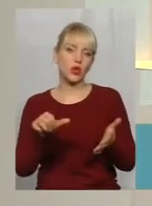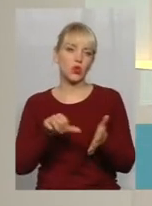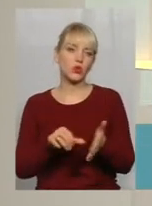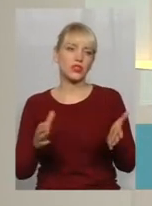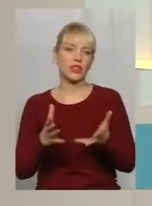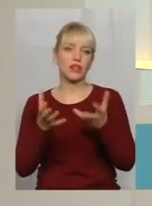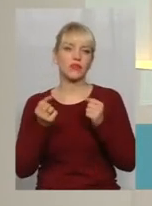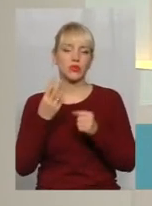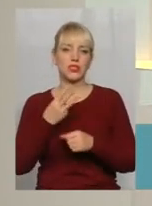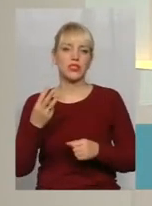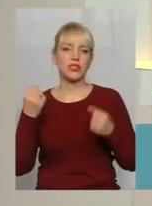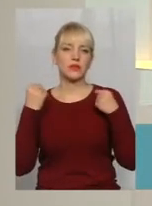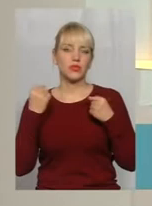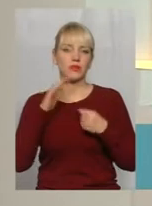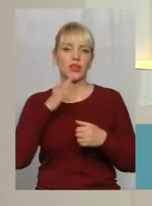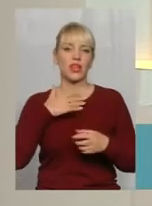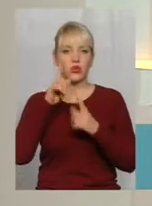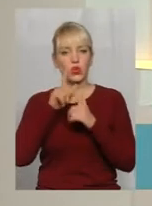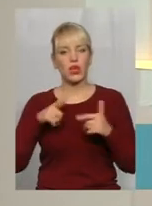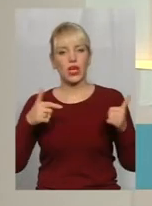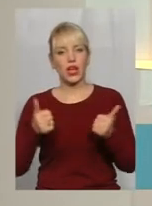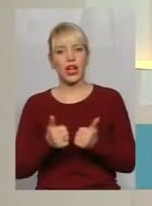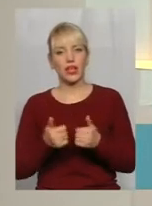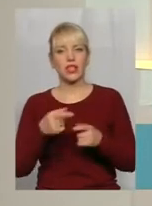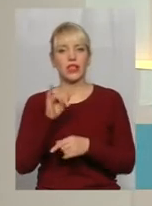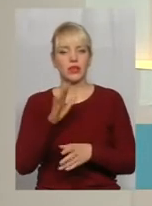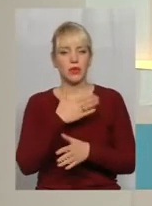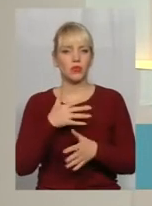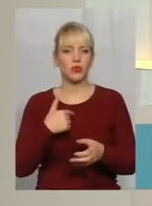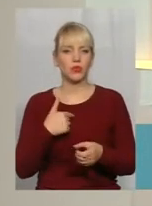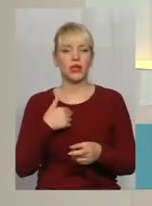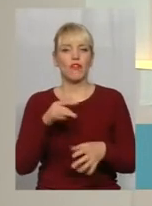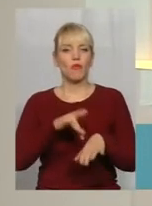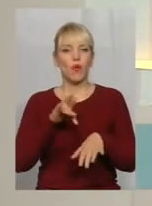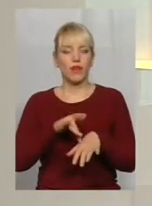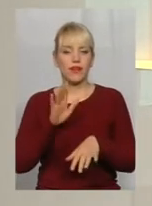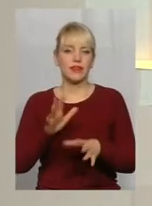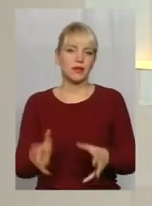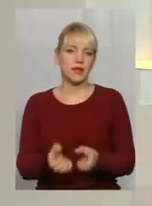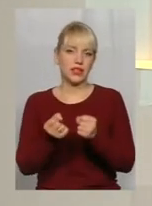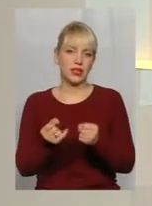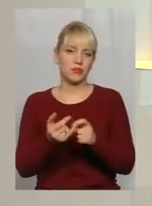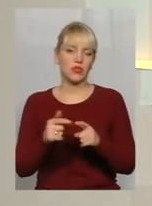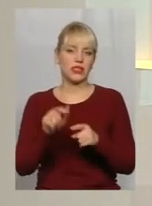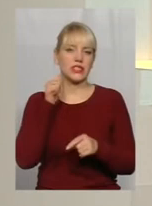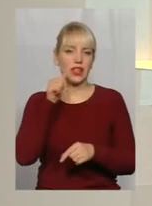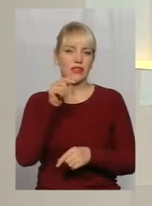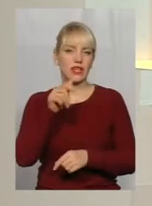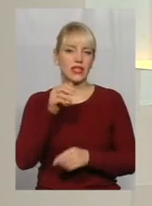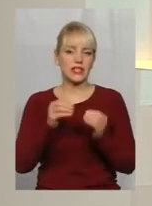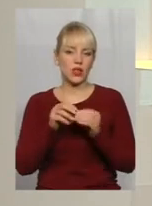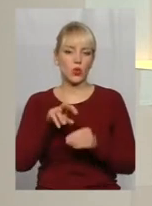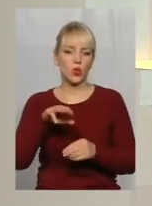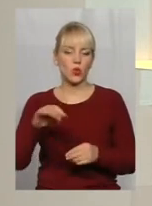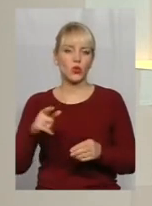візьму 33 спортсмени з нашої країни, за них і будемо тримати кулаки, болювати і підтримувати. Вже завтра, 10 лютого, на